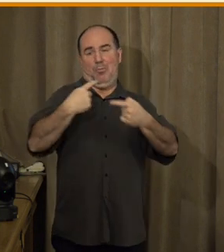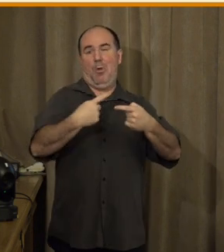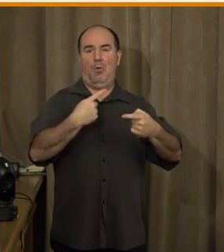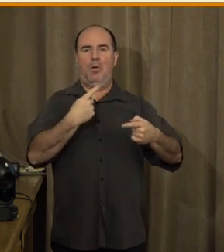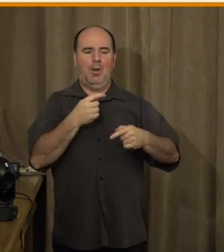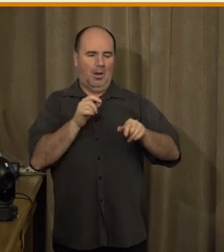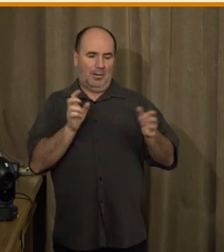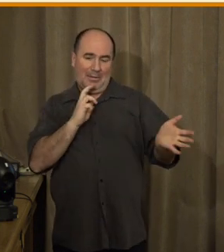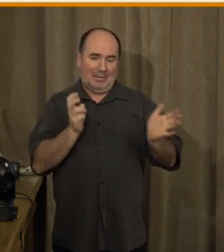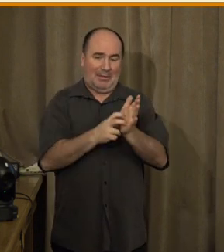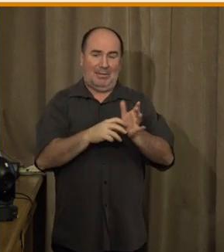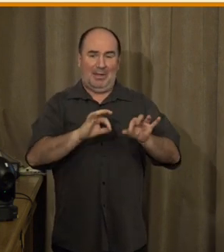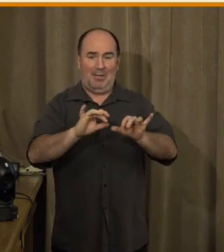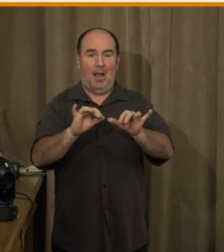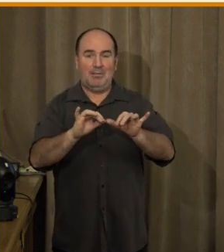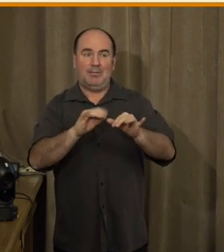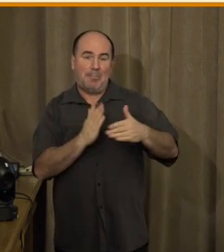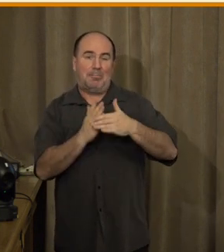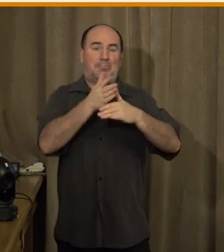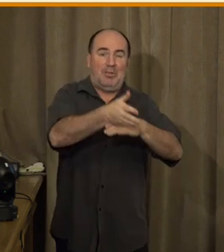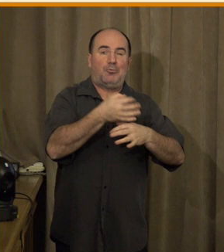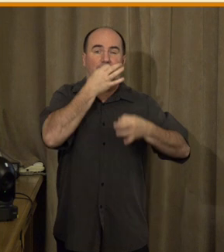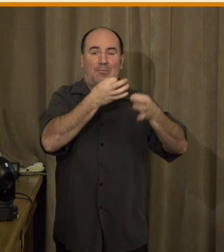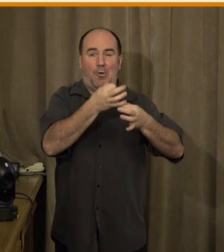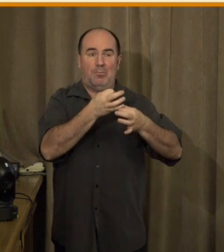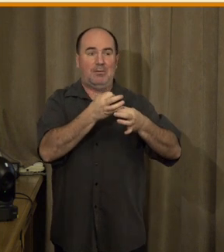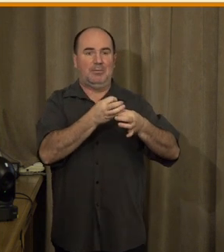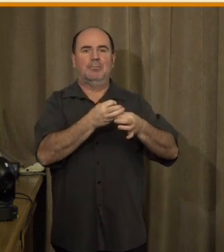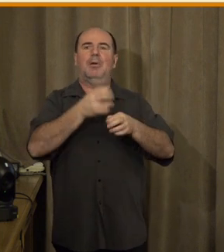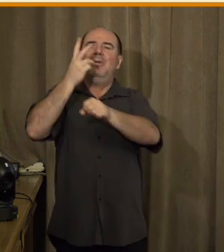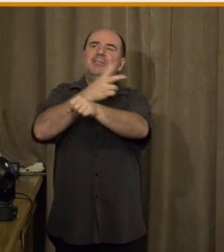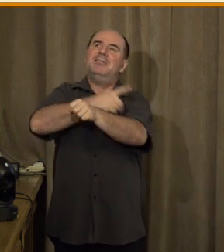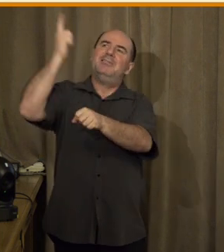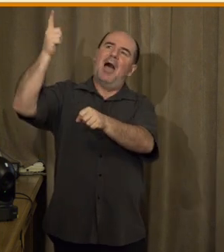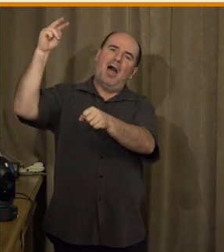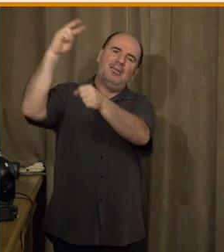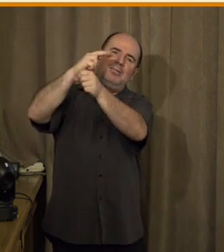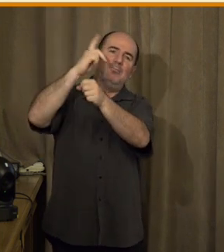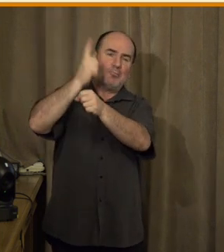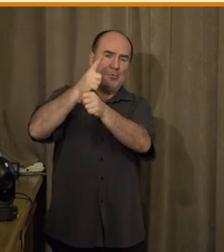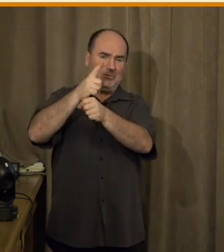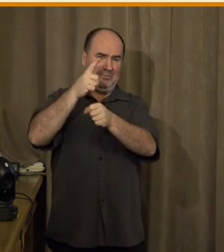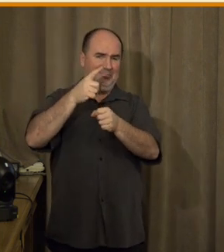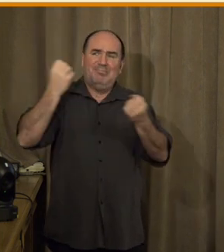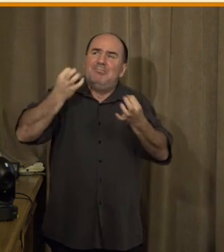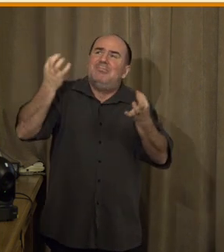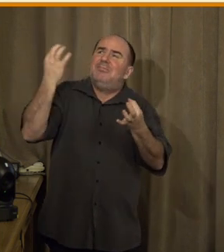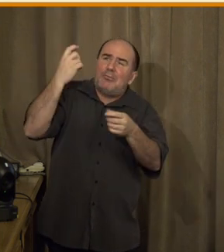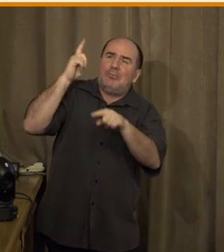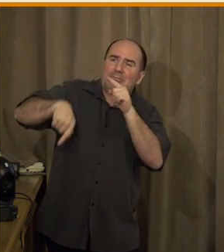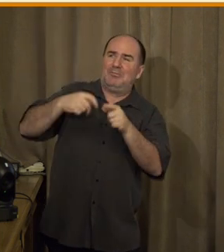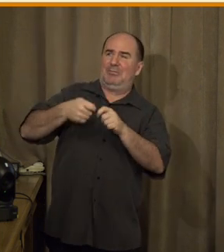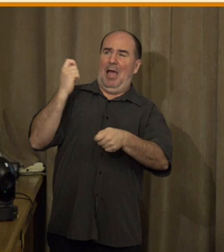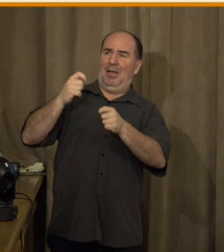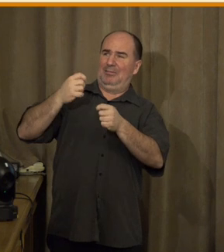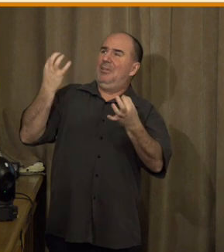v procesu přístupnosti k informacím stát začal dělat nějaká opatření, protože my v tuhle chvíli nemáme data, my nemáme data o tom, co je potřeba